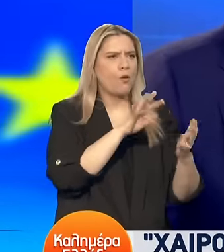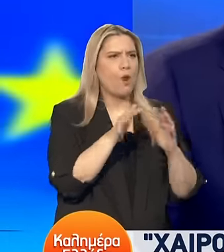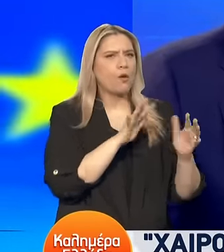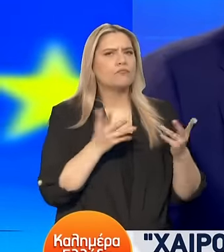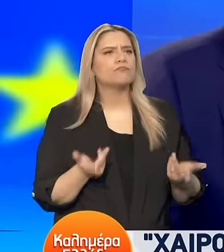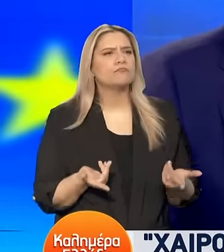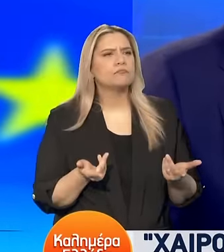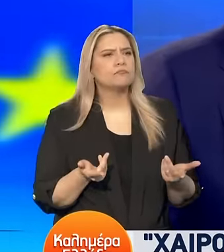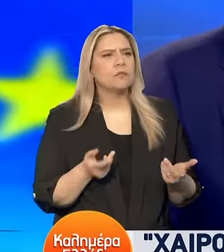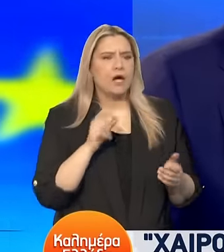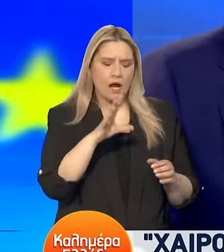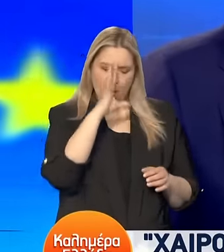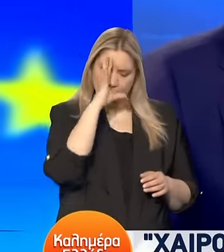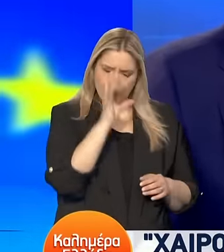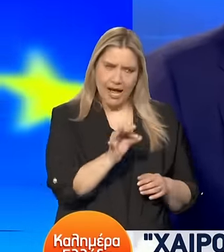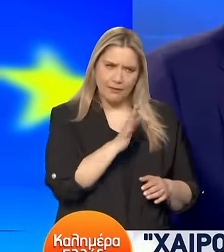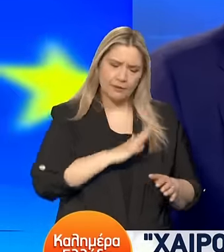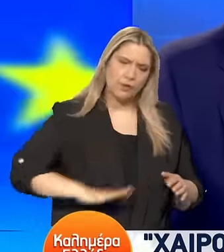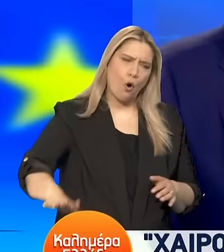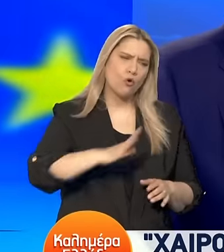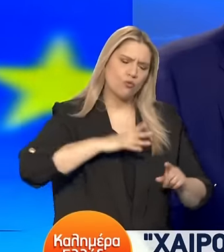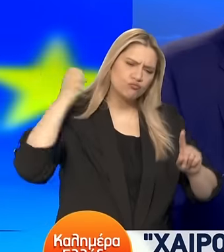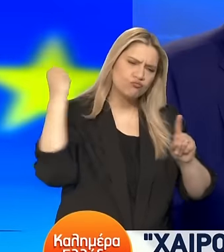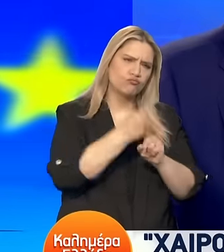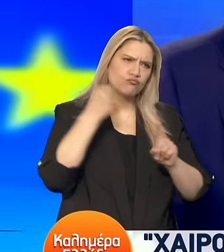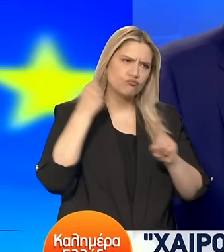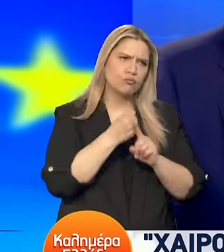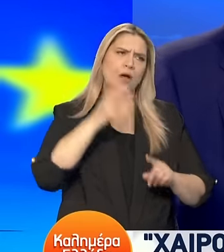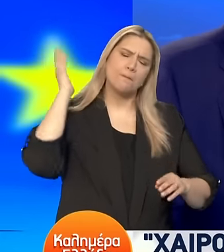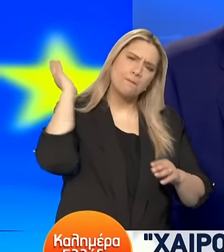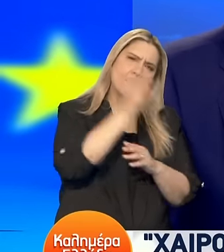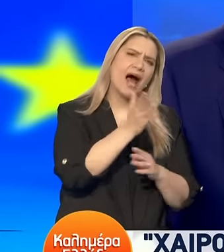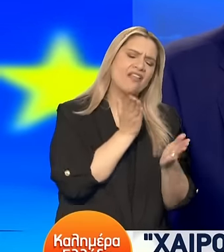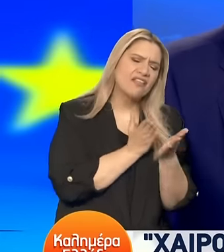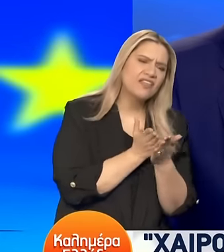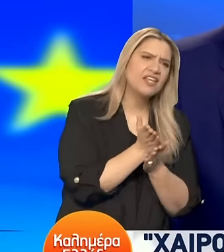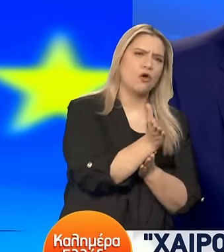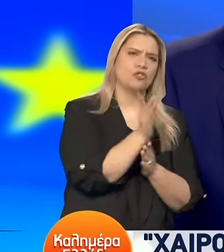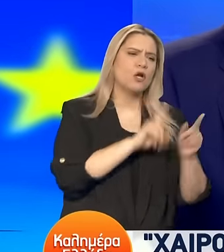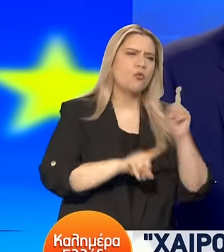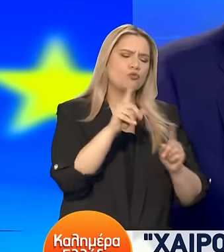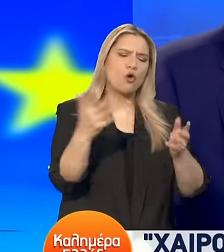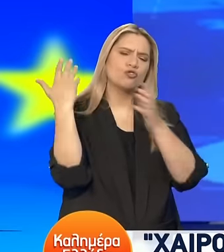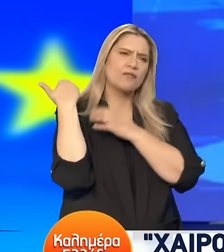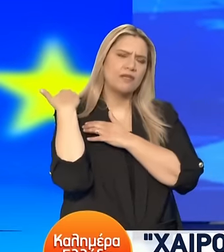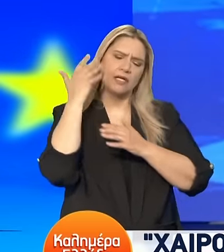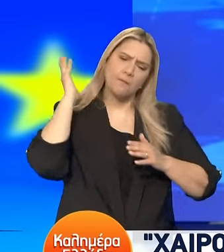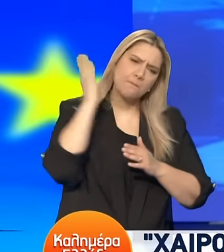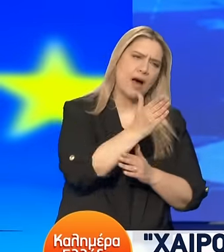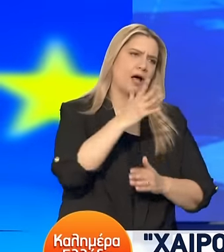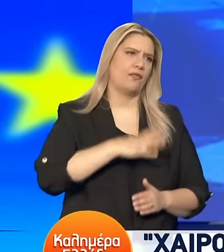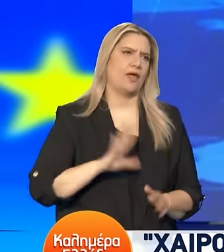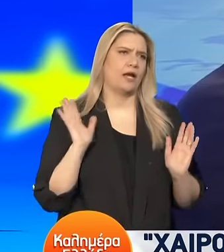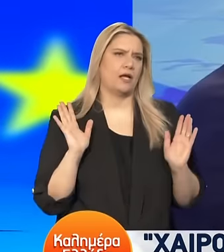πάνδη μια απέτηση για απόδοση δικαιοσύνης Και καταλογισμό ευθυνών σε εκείνους που